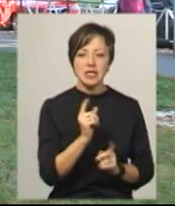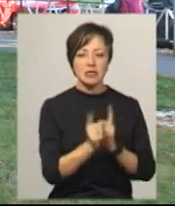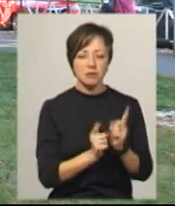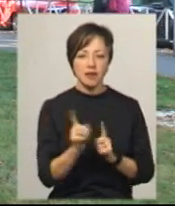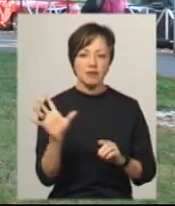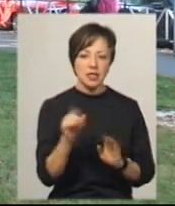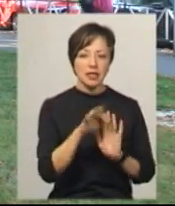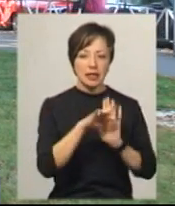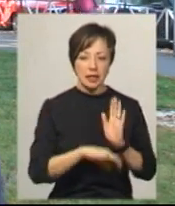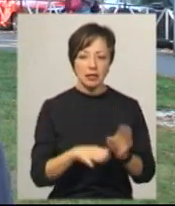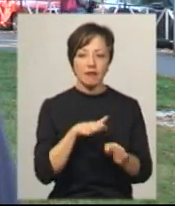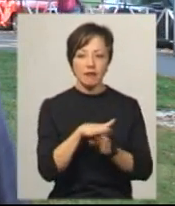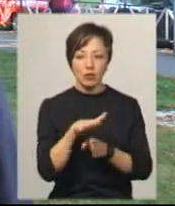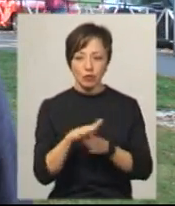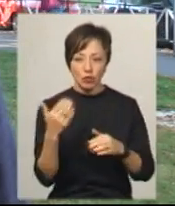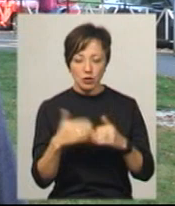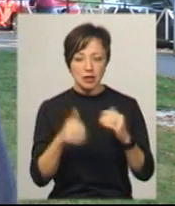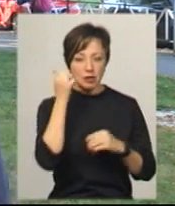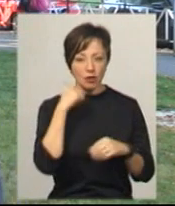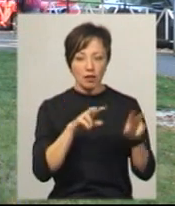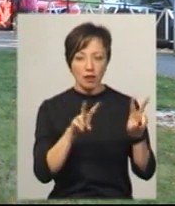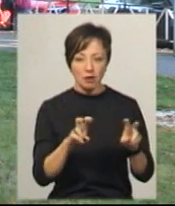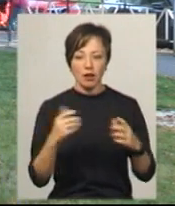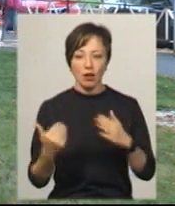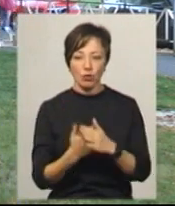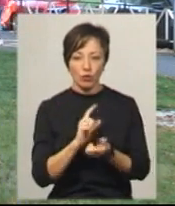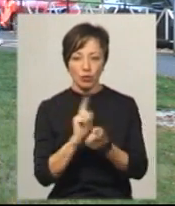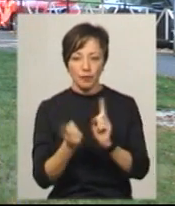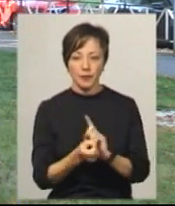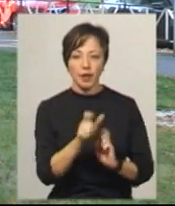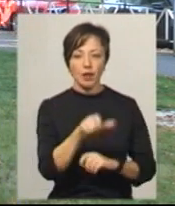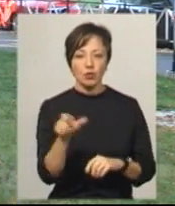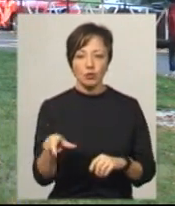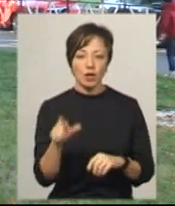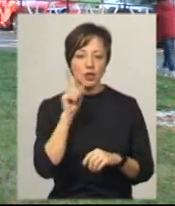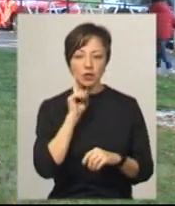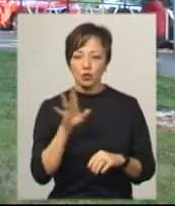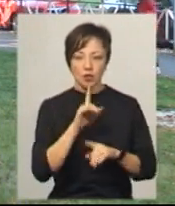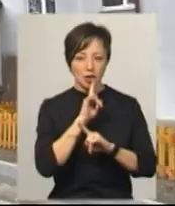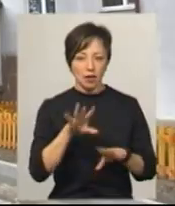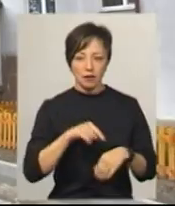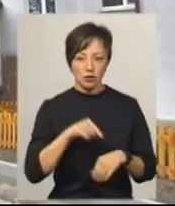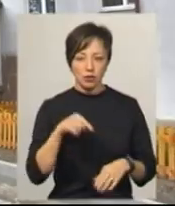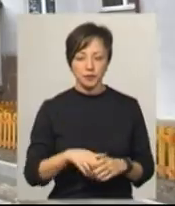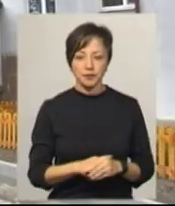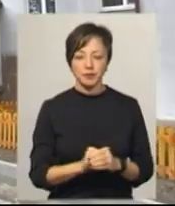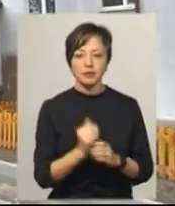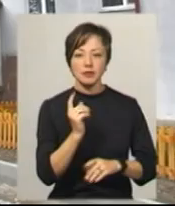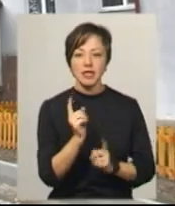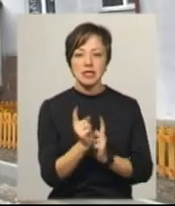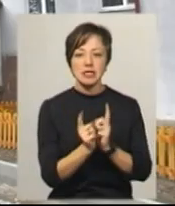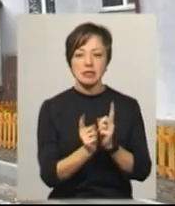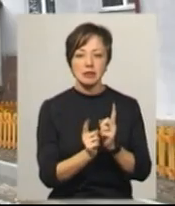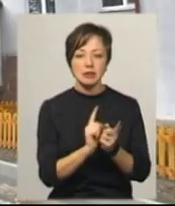усіх реєстрах відбулися з старої назви на нову. Люди незручностей не відчули. Змінювати адресу в